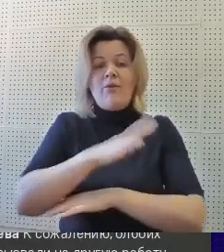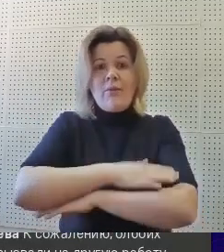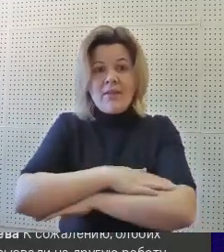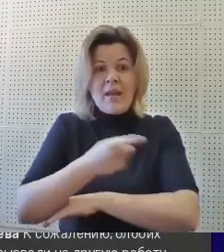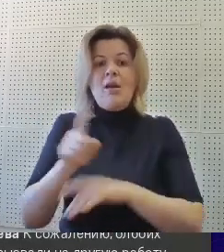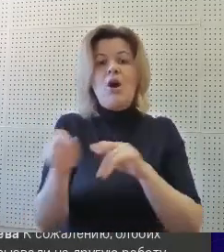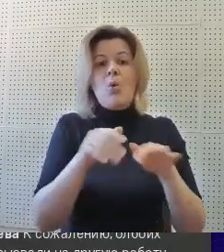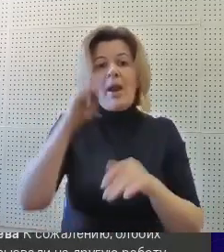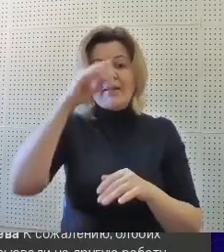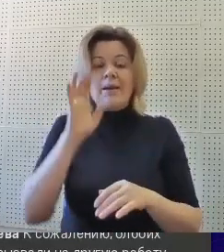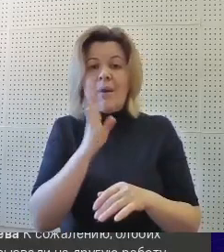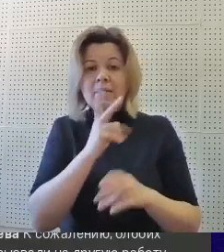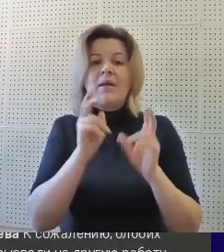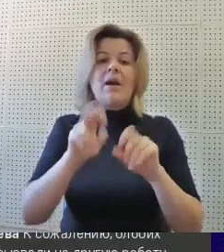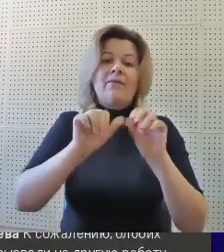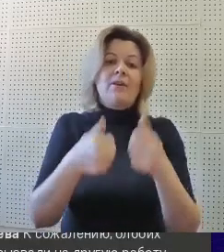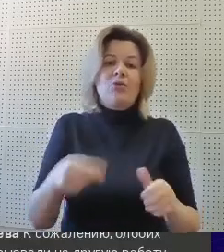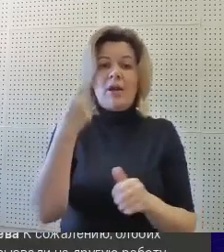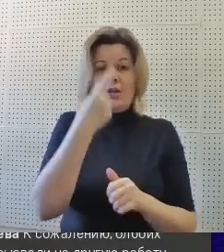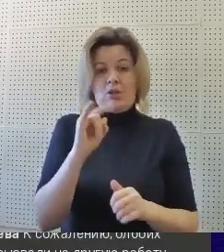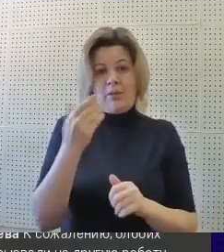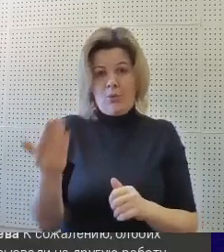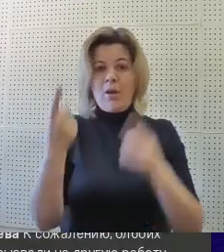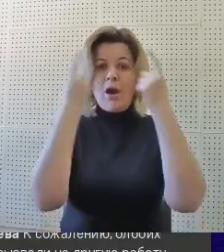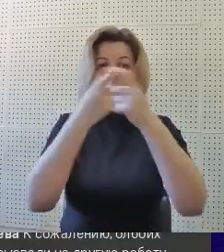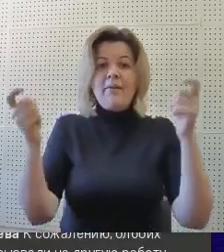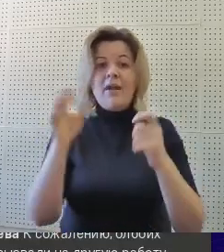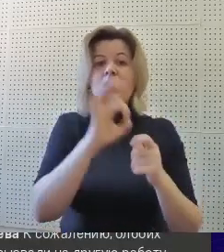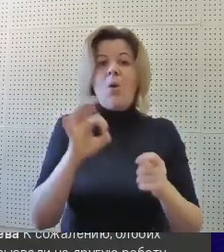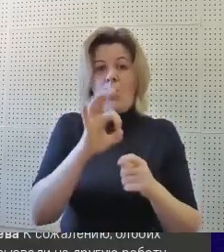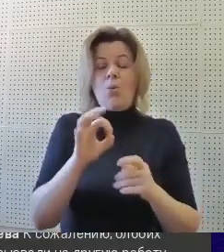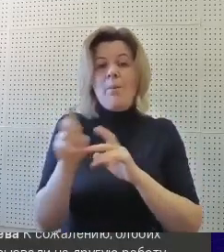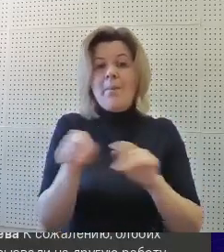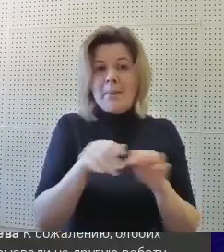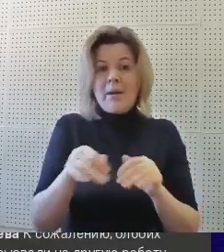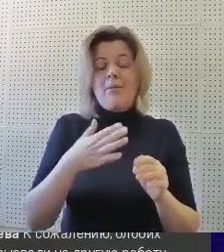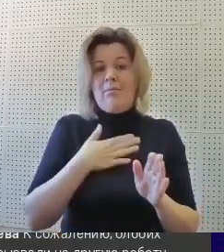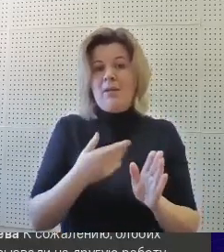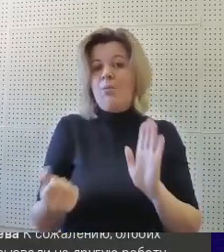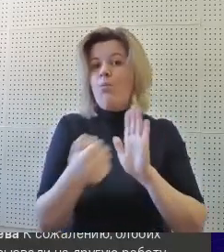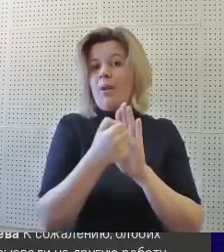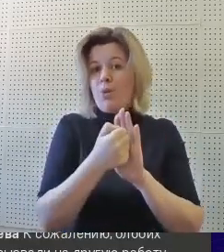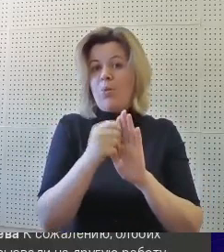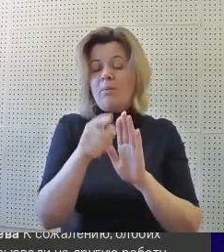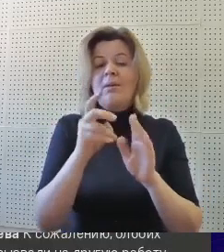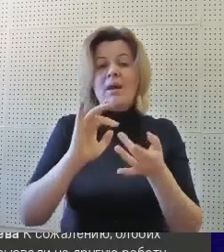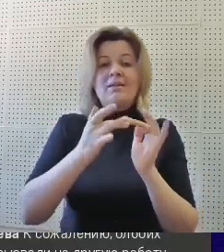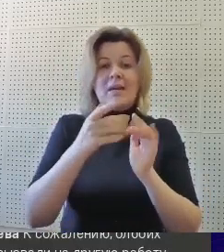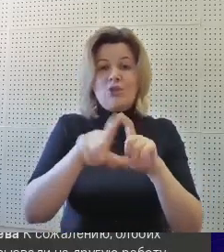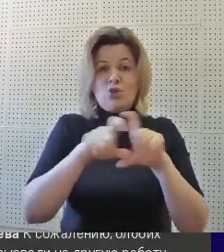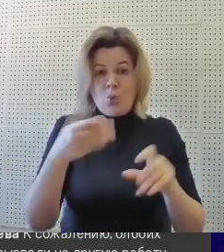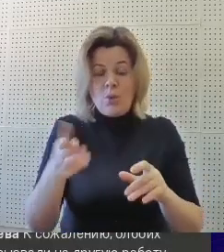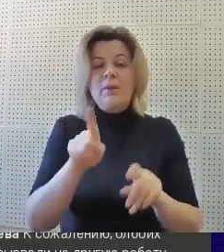как формируется личность ребенка. Объявления и информацию о предстоящих мероприятиях мы публикуем на сайтах школ